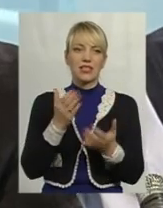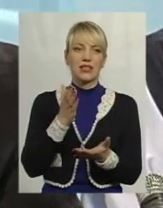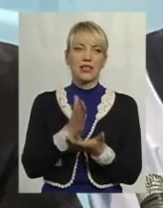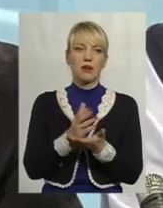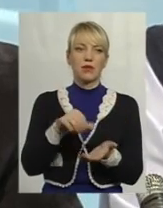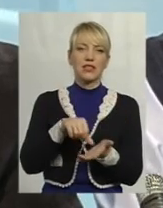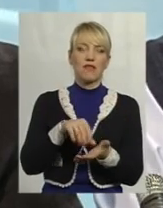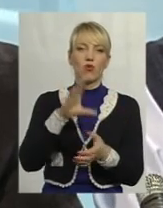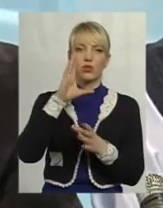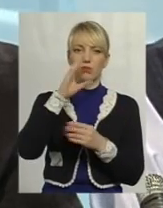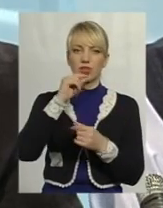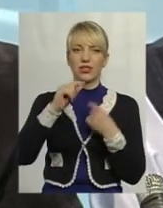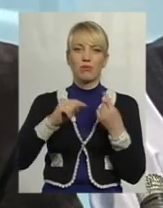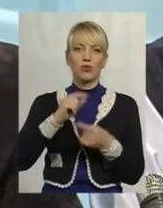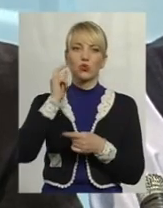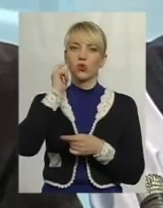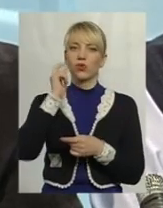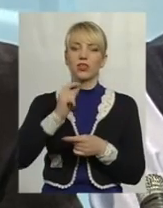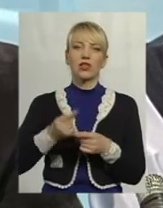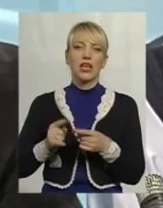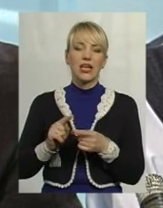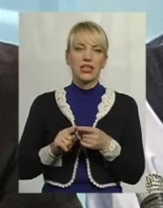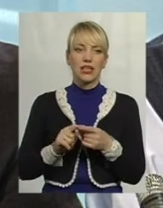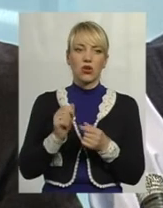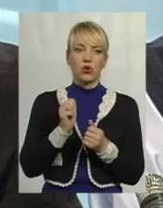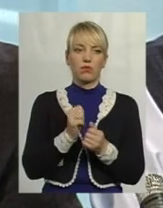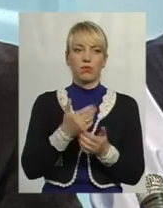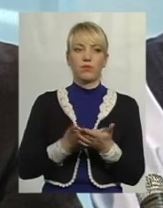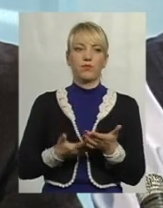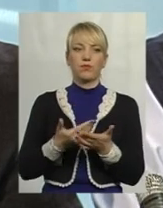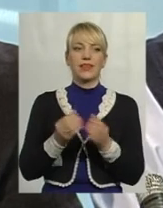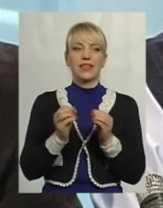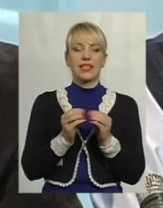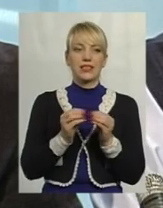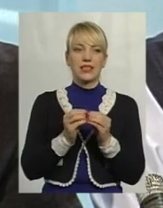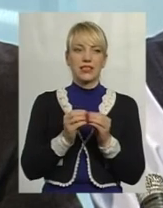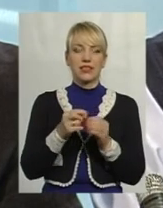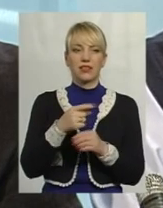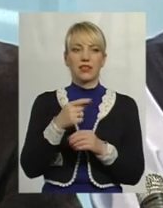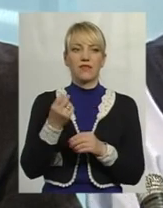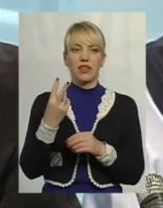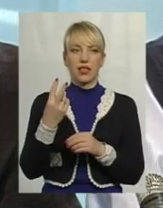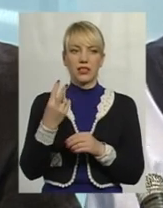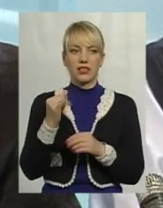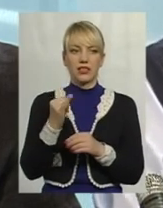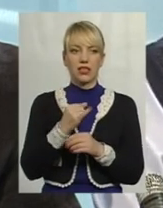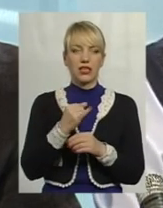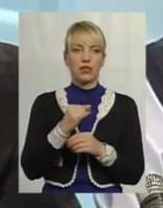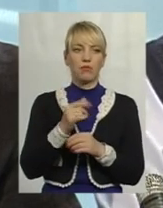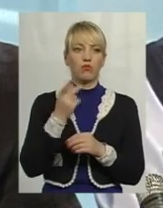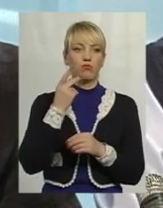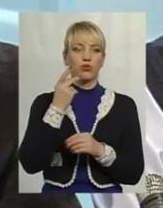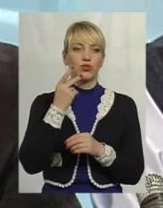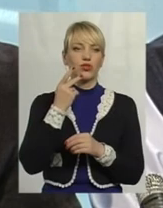успішного бізнесу України, їх кожного близько 10-12 менторів, ну і постійно